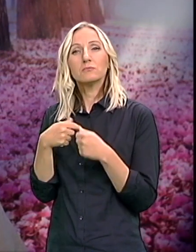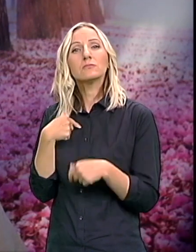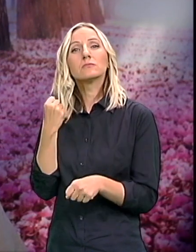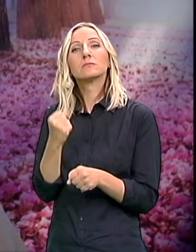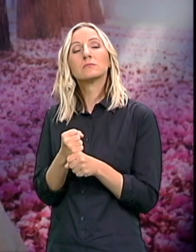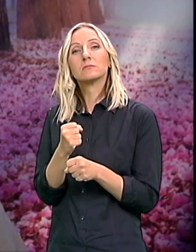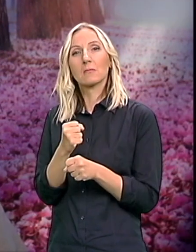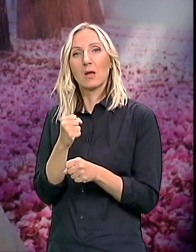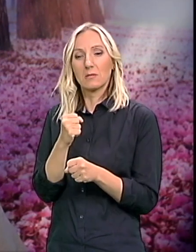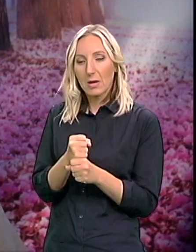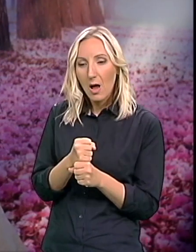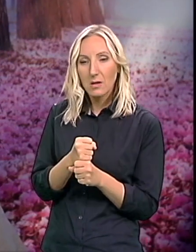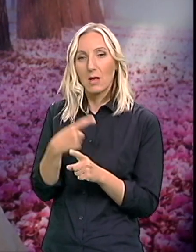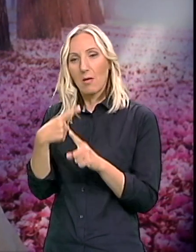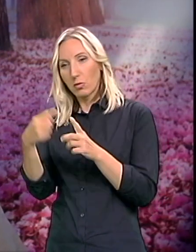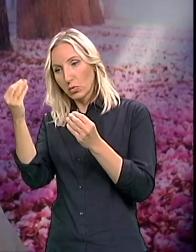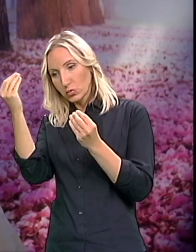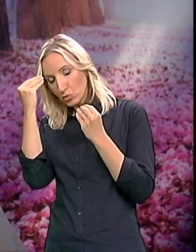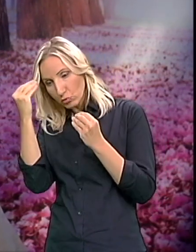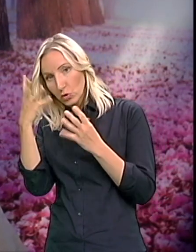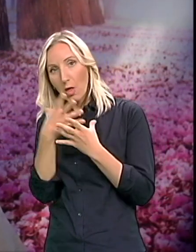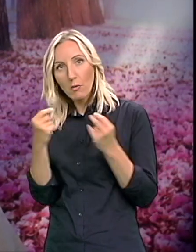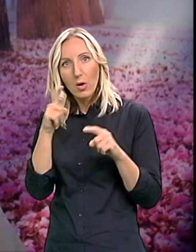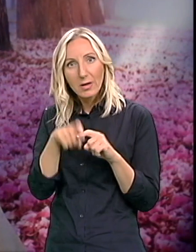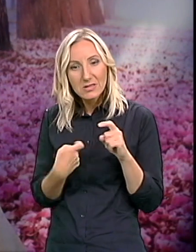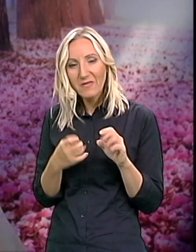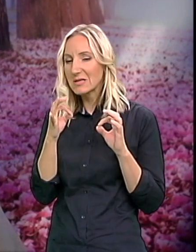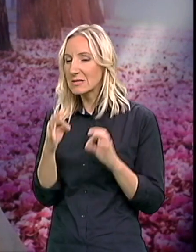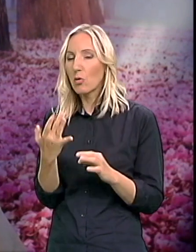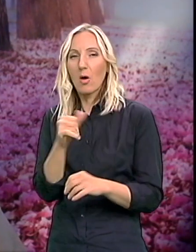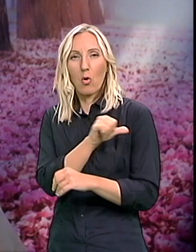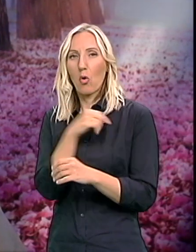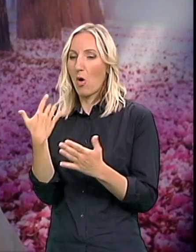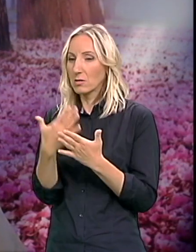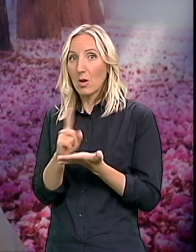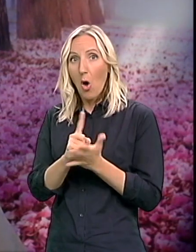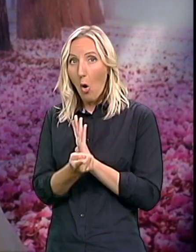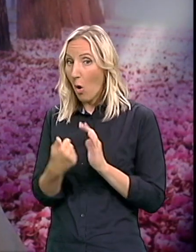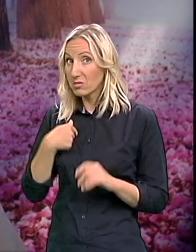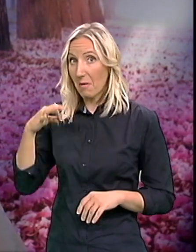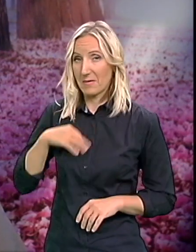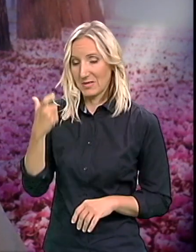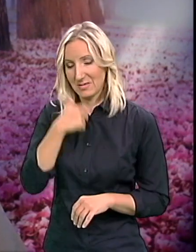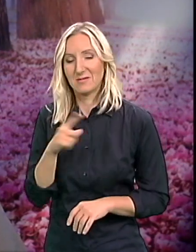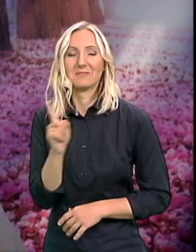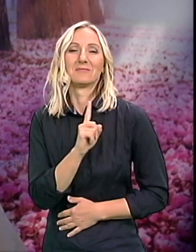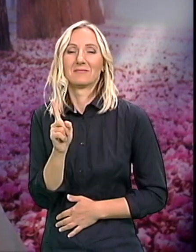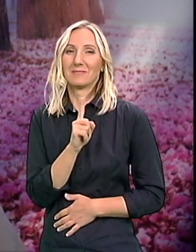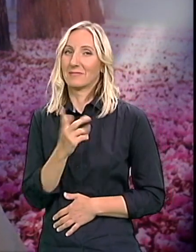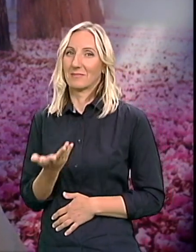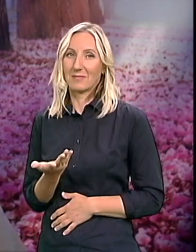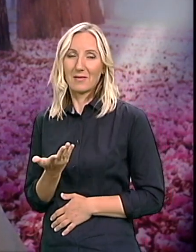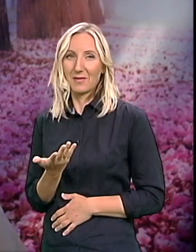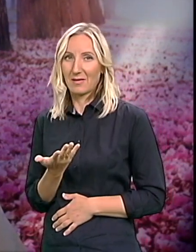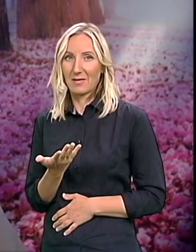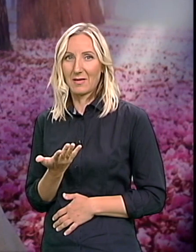Radila, učila se mnogim stvarima Sigurno nekoliko godina Nisam ja odmah bila predsednik Kako ja